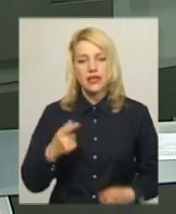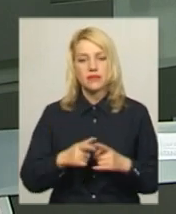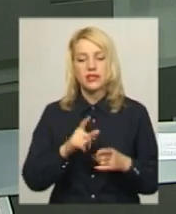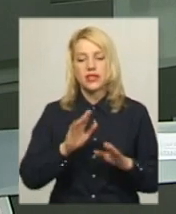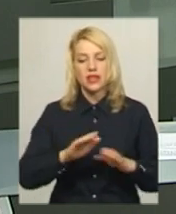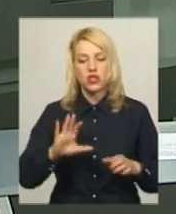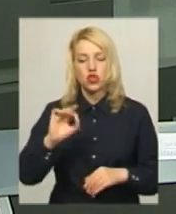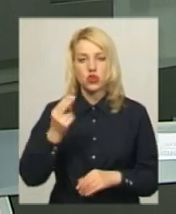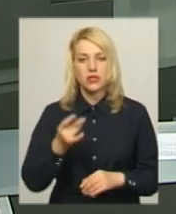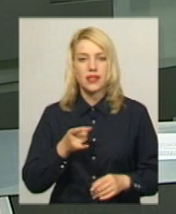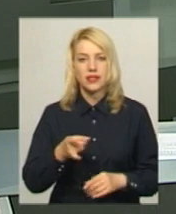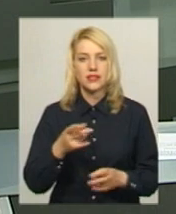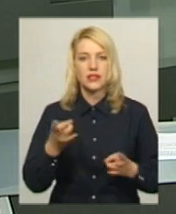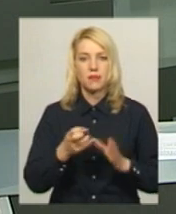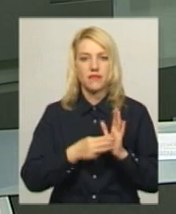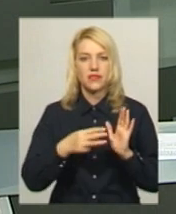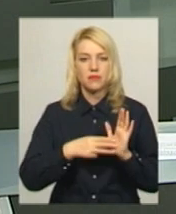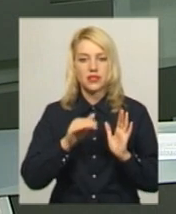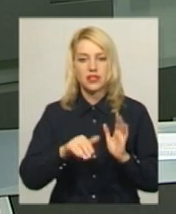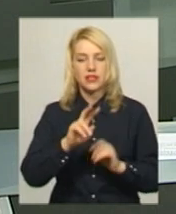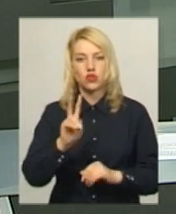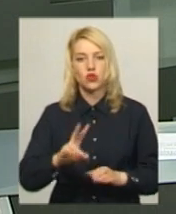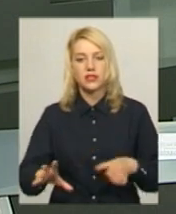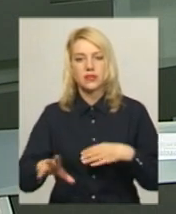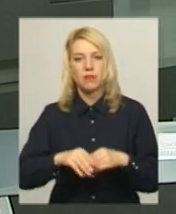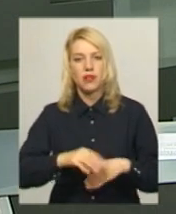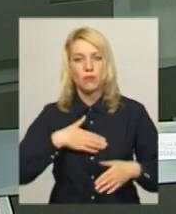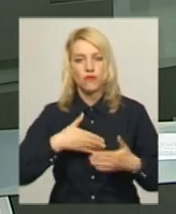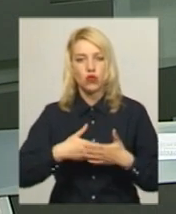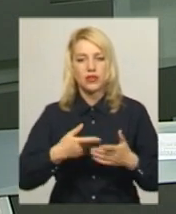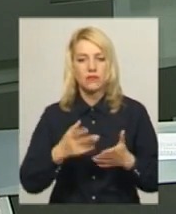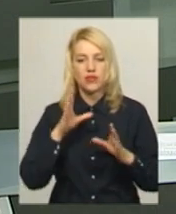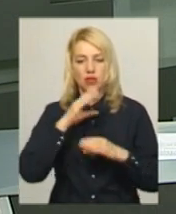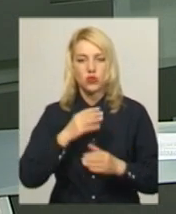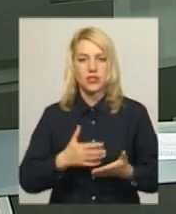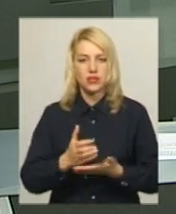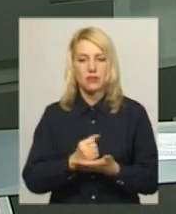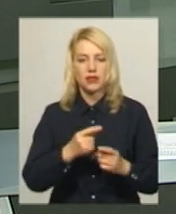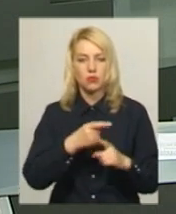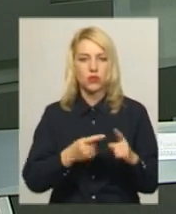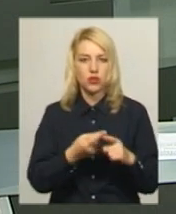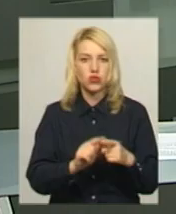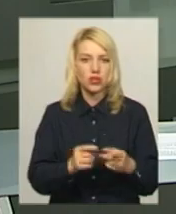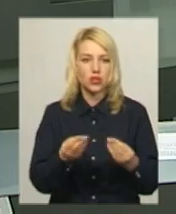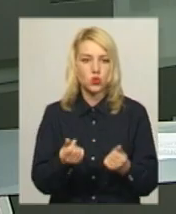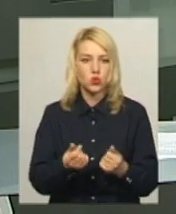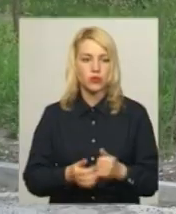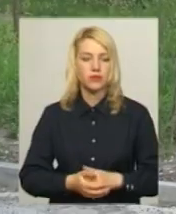соціального таксі необхідно 18 тисяч доларів. Спільно із волонтерами вдалося зібрати майже половину цієї суми.